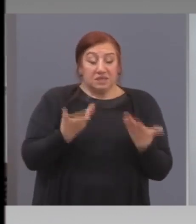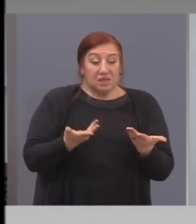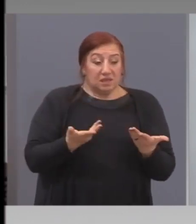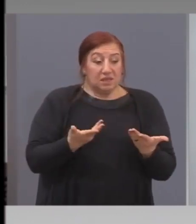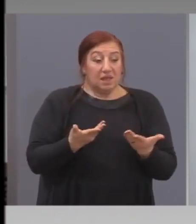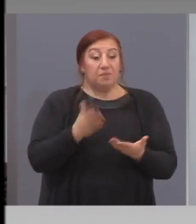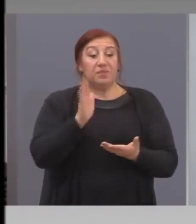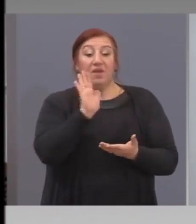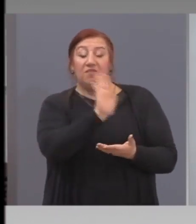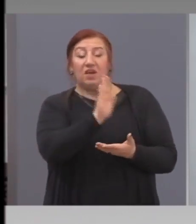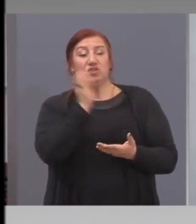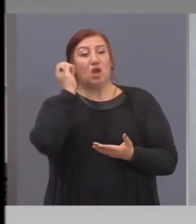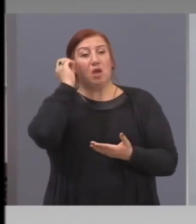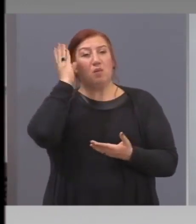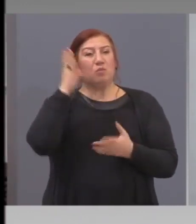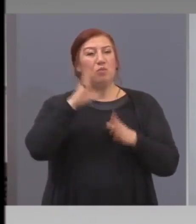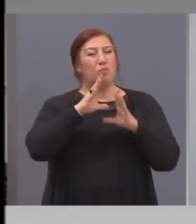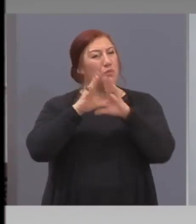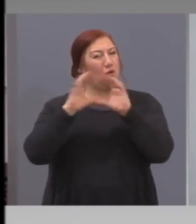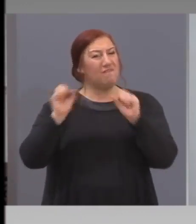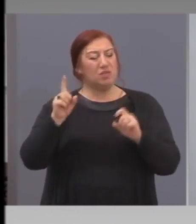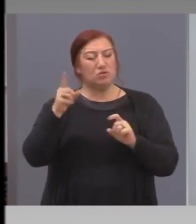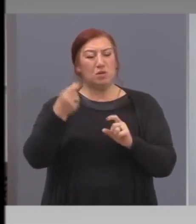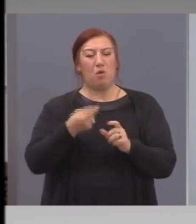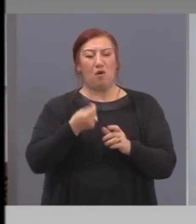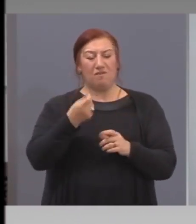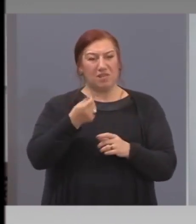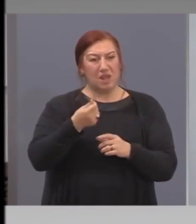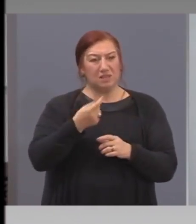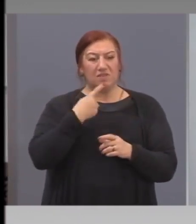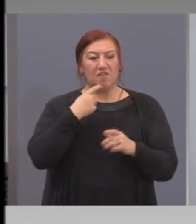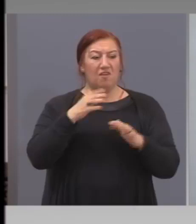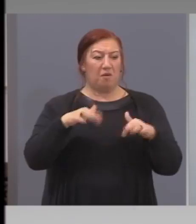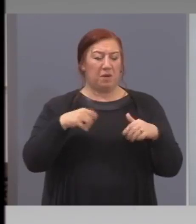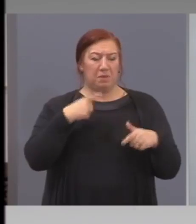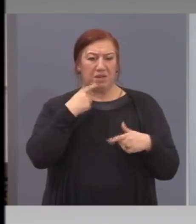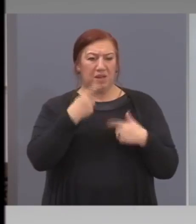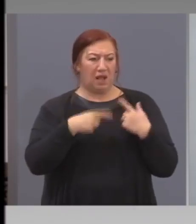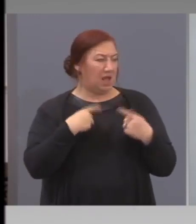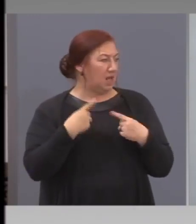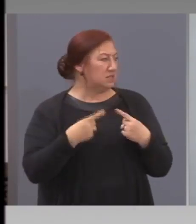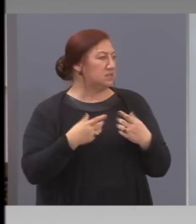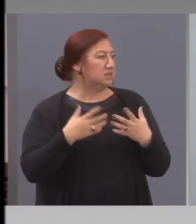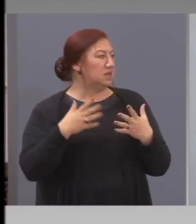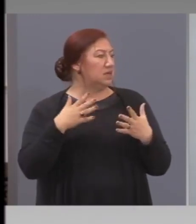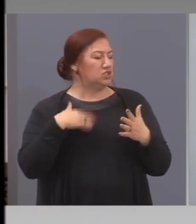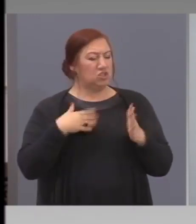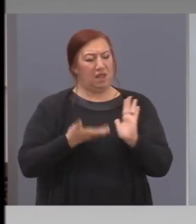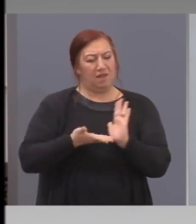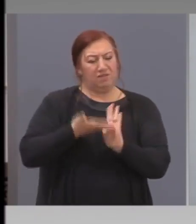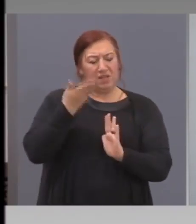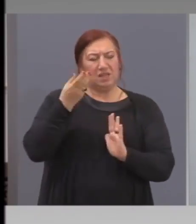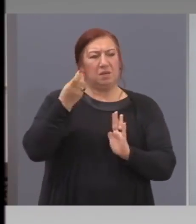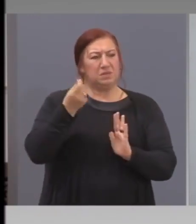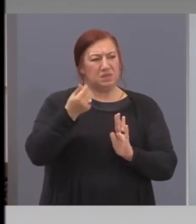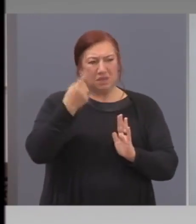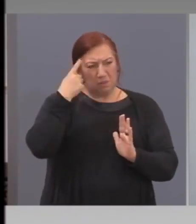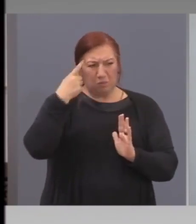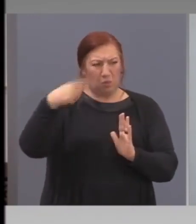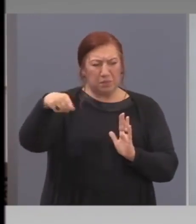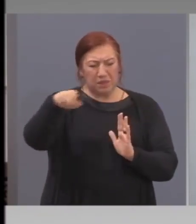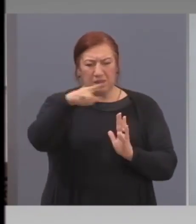вашите професори по финанси. В парламента казаха, че това е груба грешка, ще дигне цените, ще направя диквоз. Помните ли?